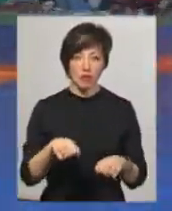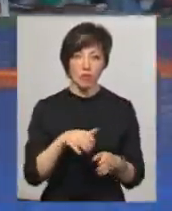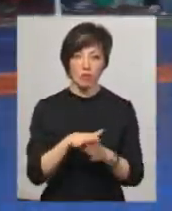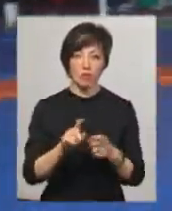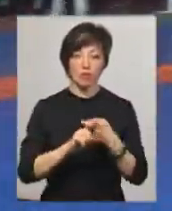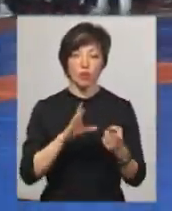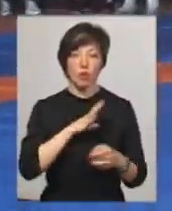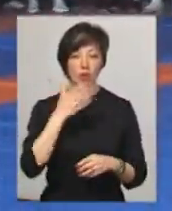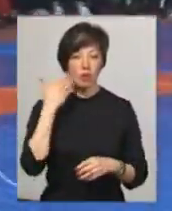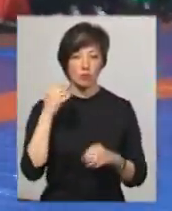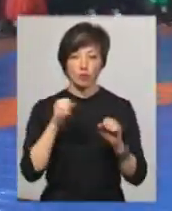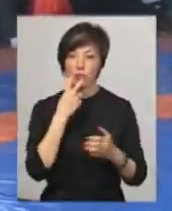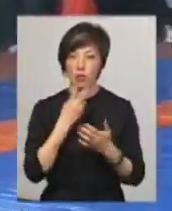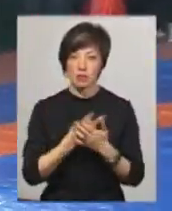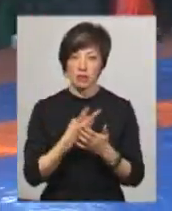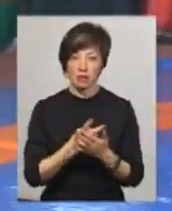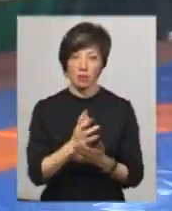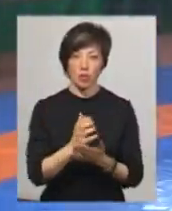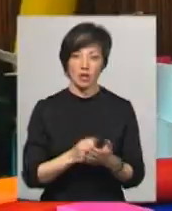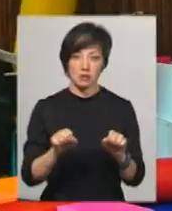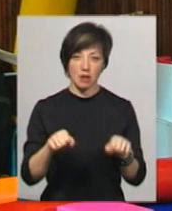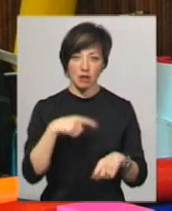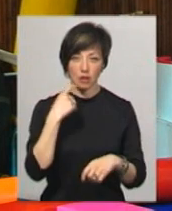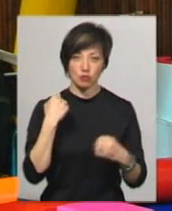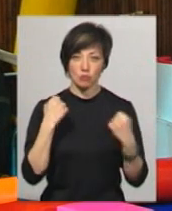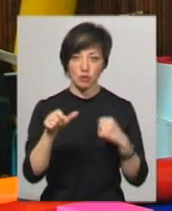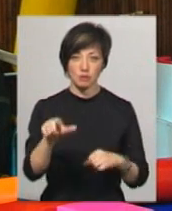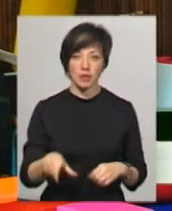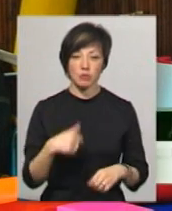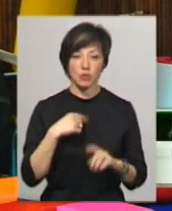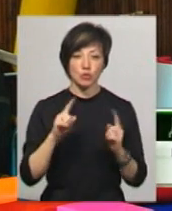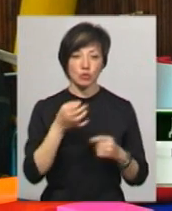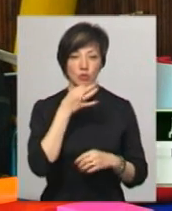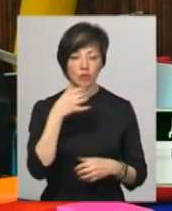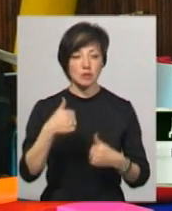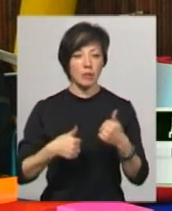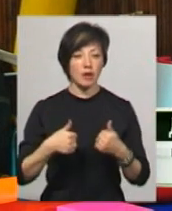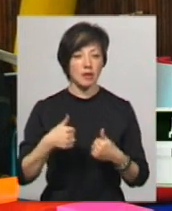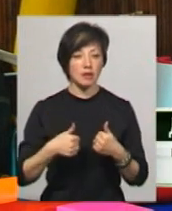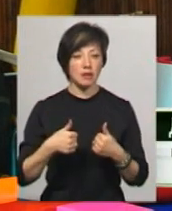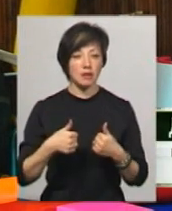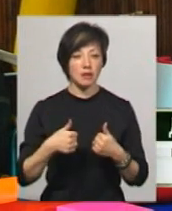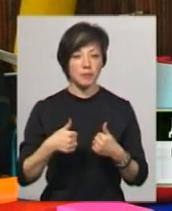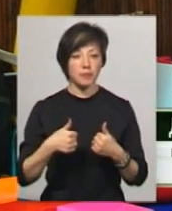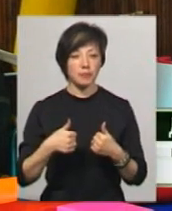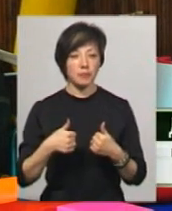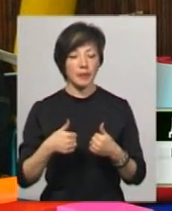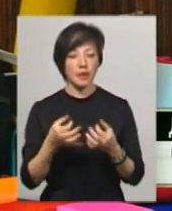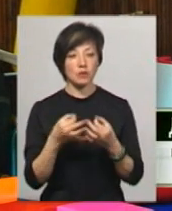контакт» було легшим. Можна показати весь потенціал, каже спортсмен. Мені дуже подобається змагання, на яких